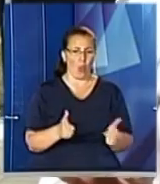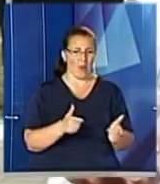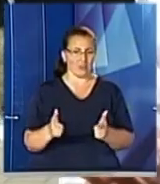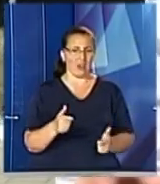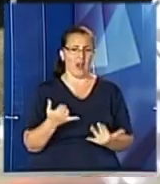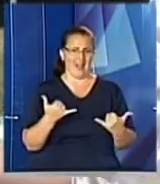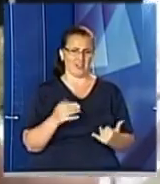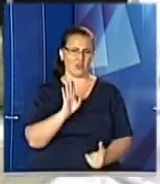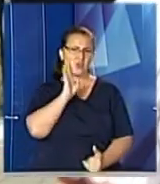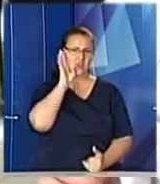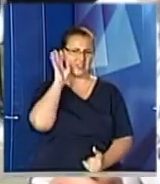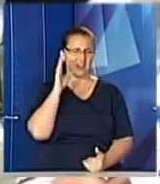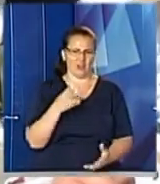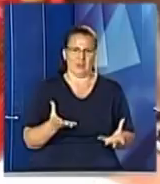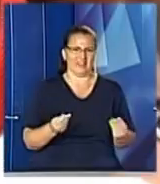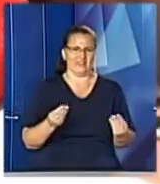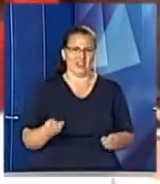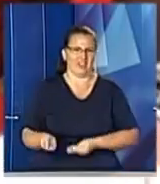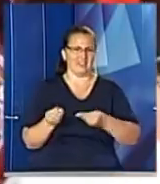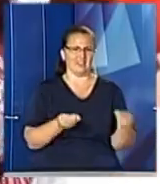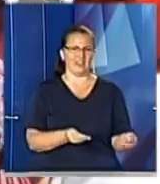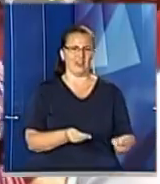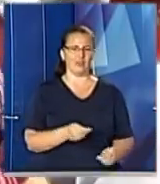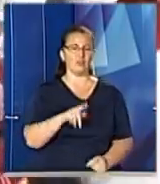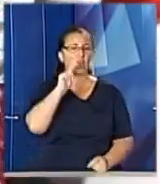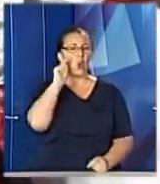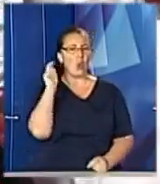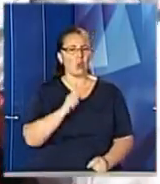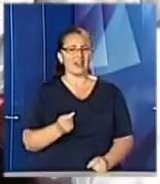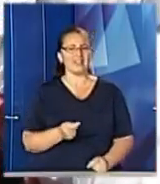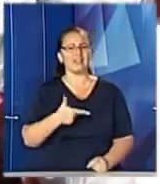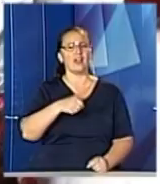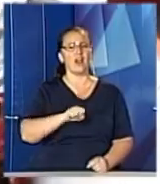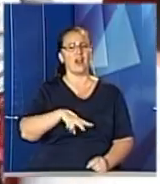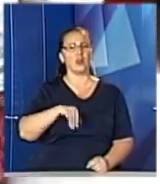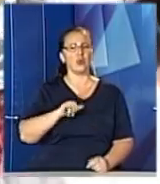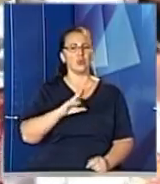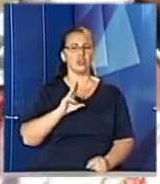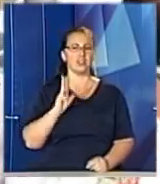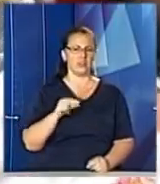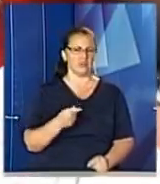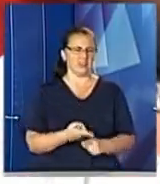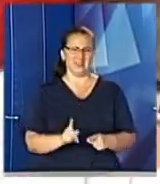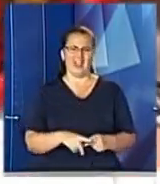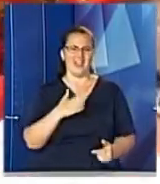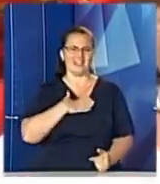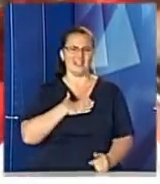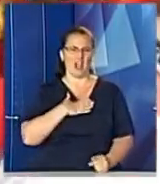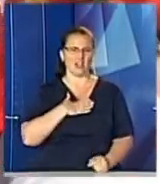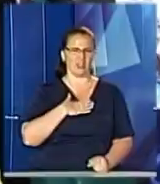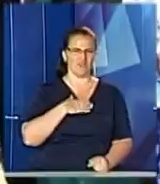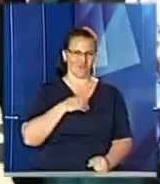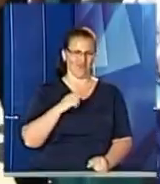зранку всі готували, щоб свіженьке все було. Українські галушки наготовили, тому що то наші фірмені блюду, села